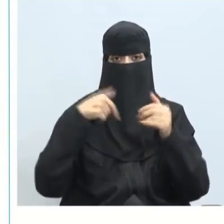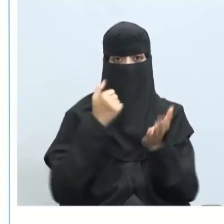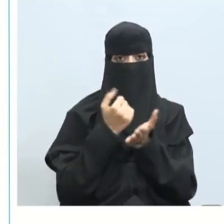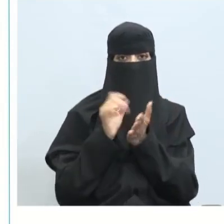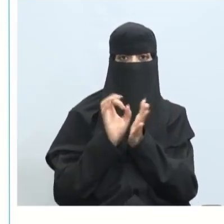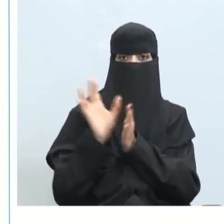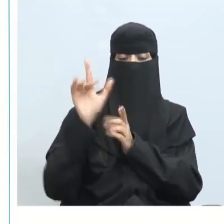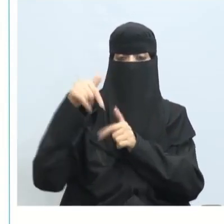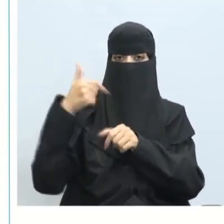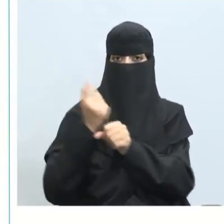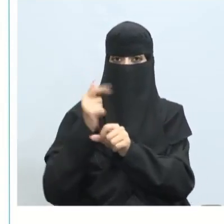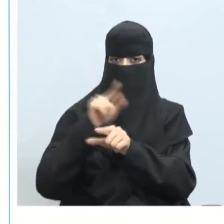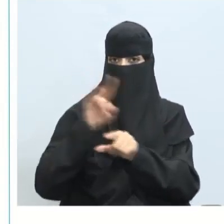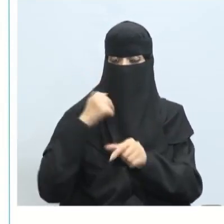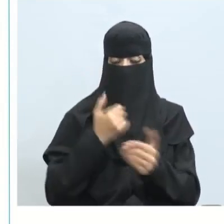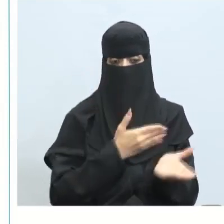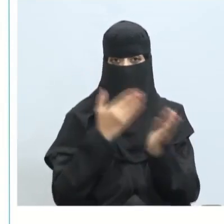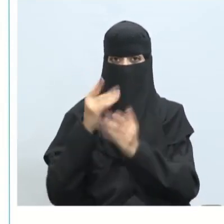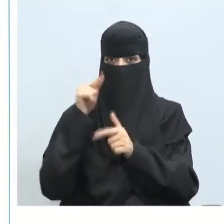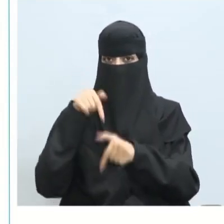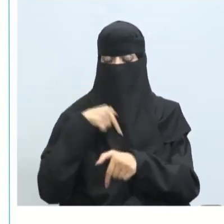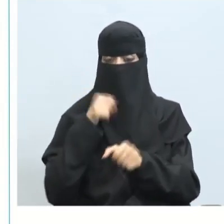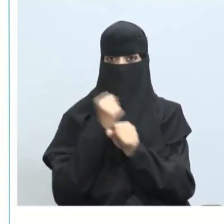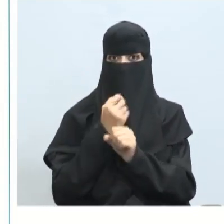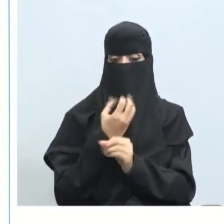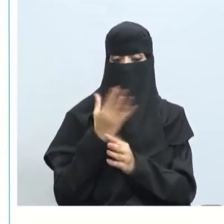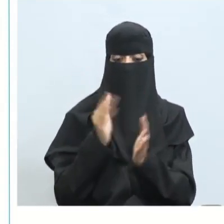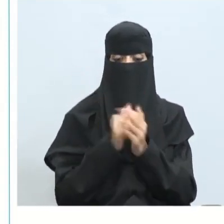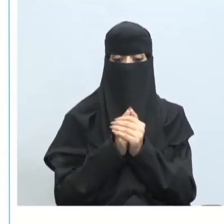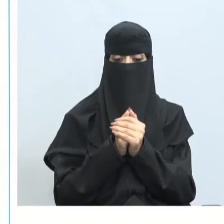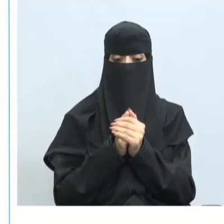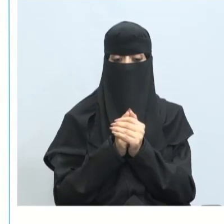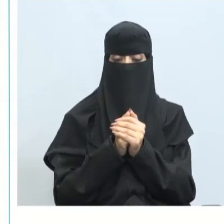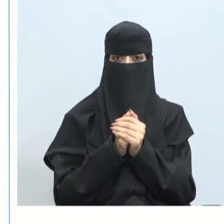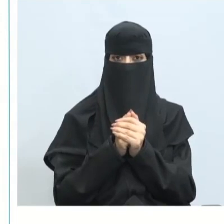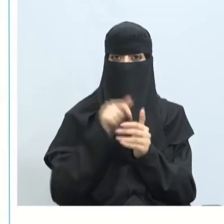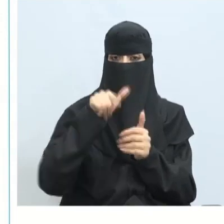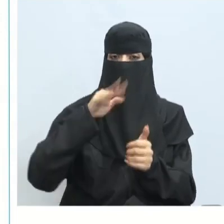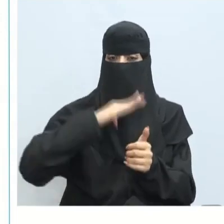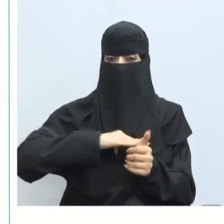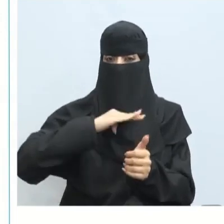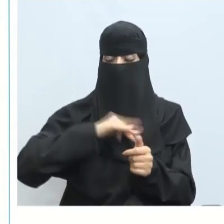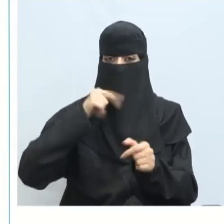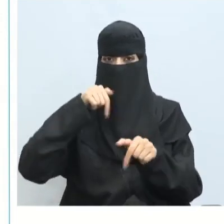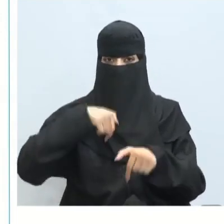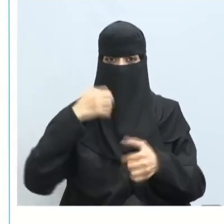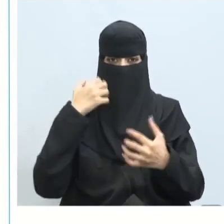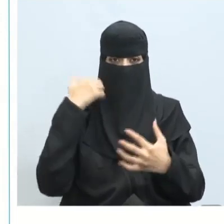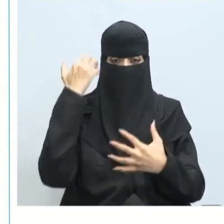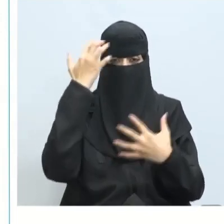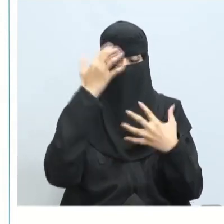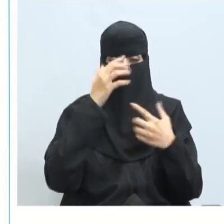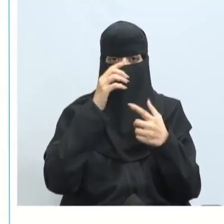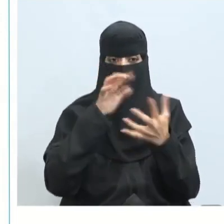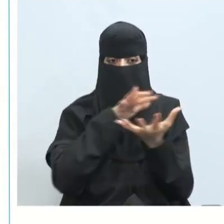إذا لم يقدم ما يشفى له أيضا الضغوط السلبي قد تسبب في صراعات داخل المنظمة